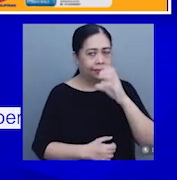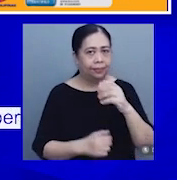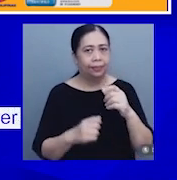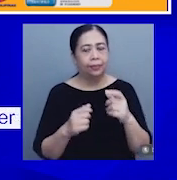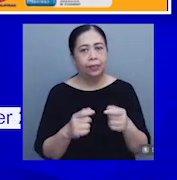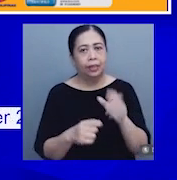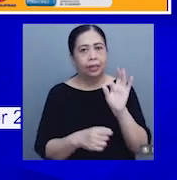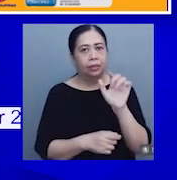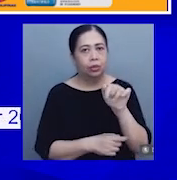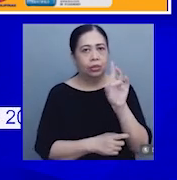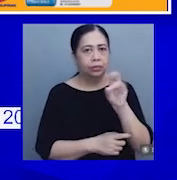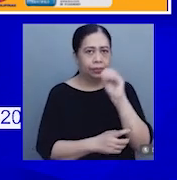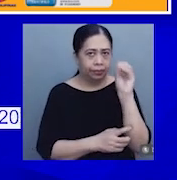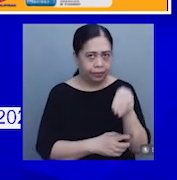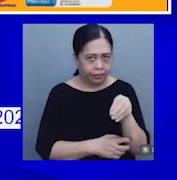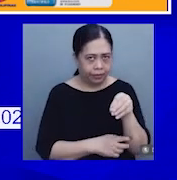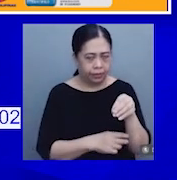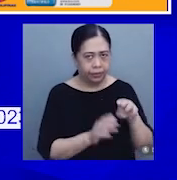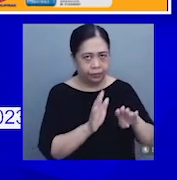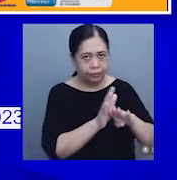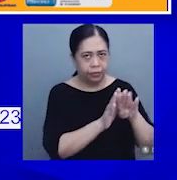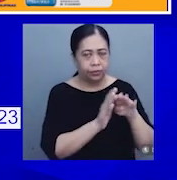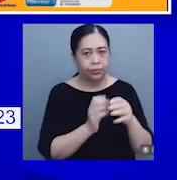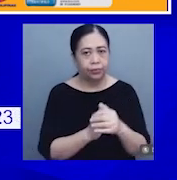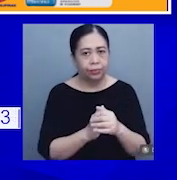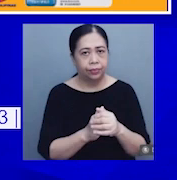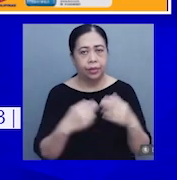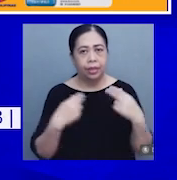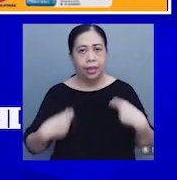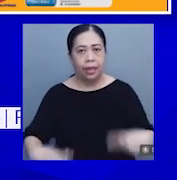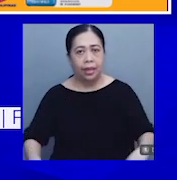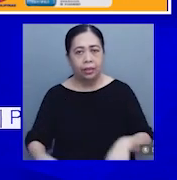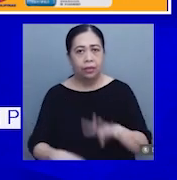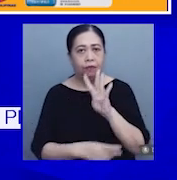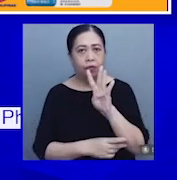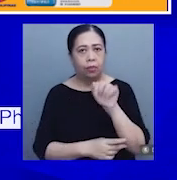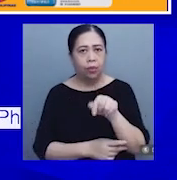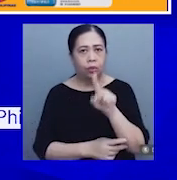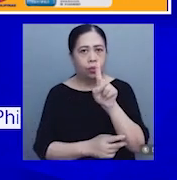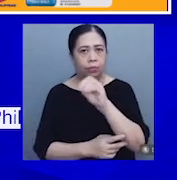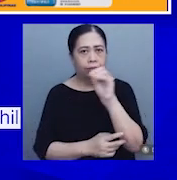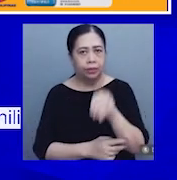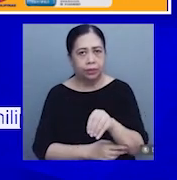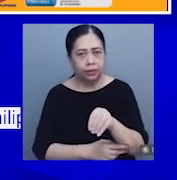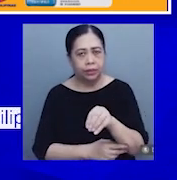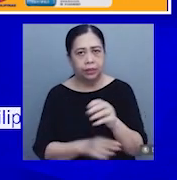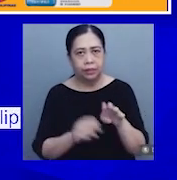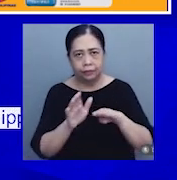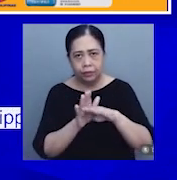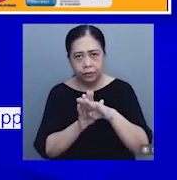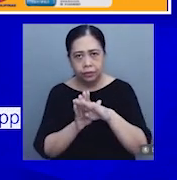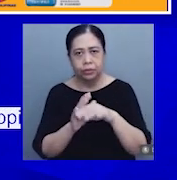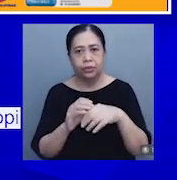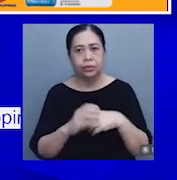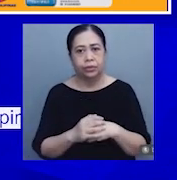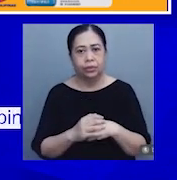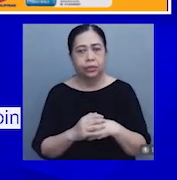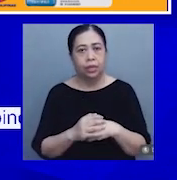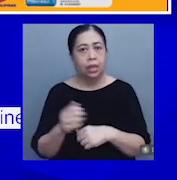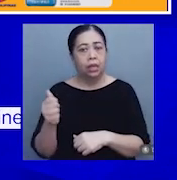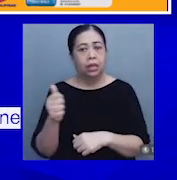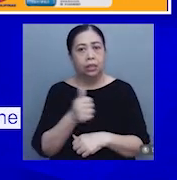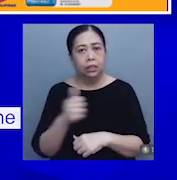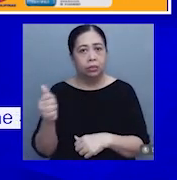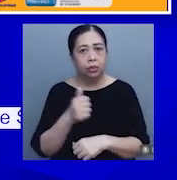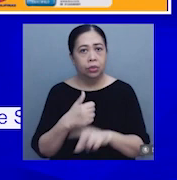.7% inflation. Health na may 4.1% inflation. Transport na may